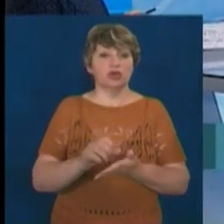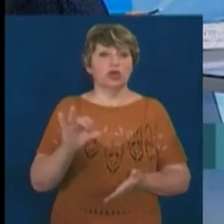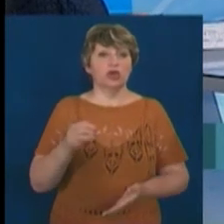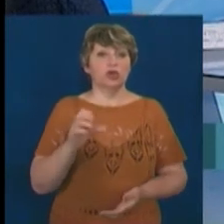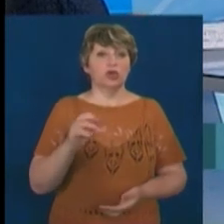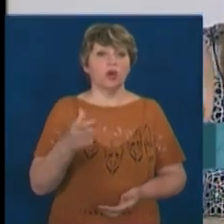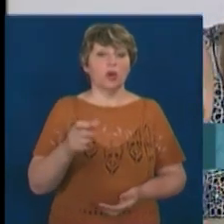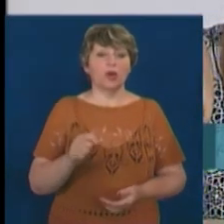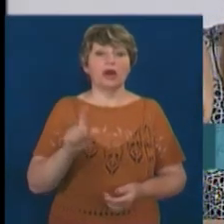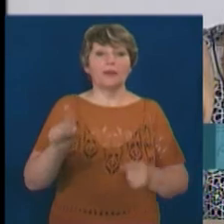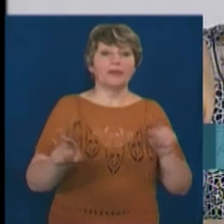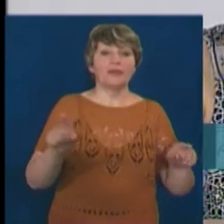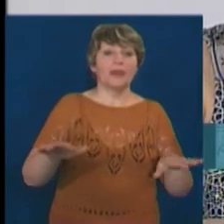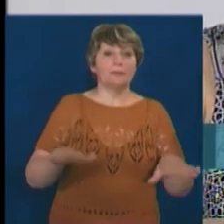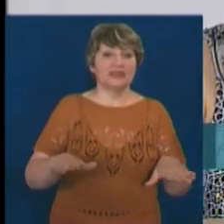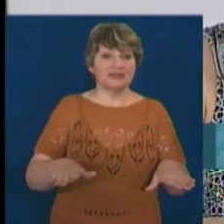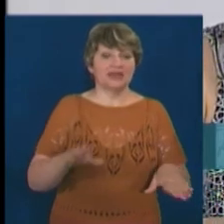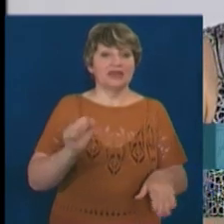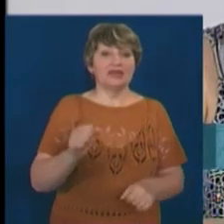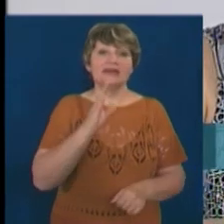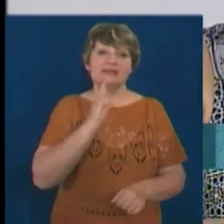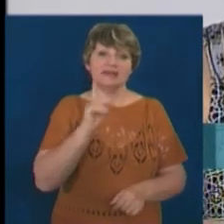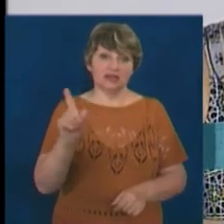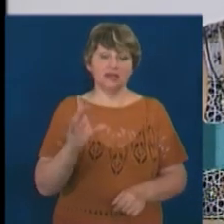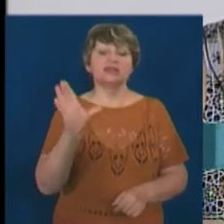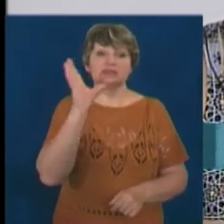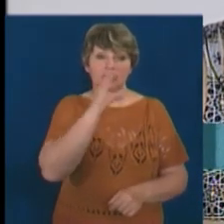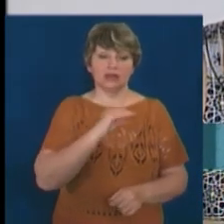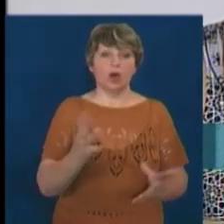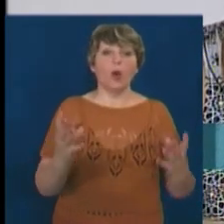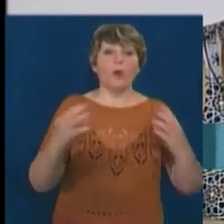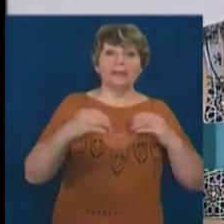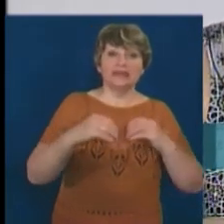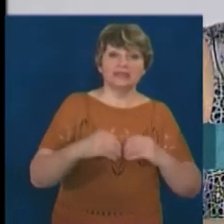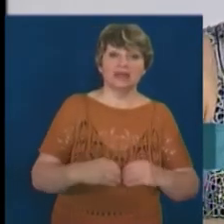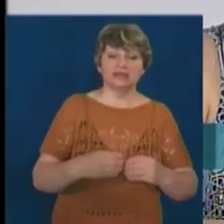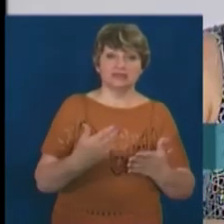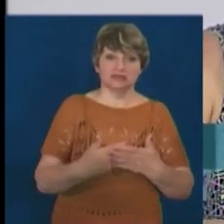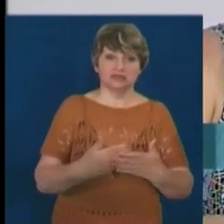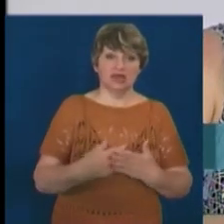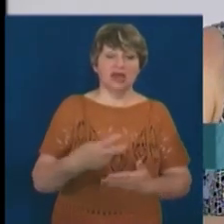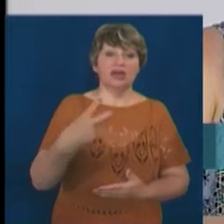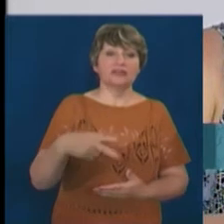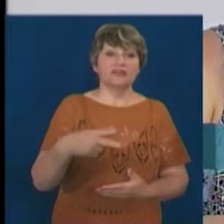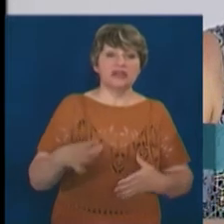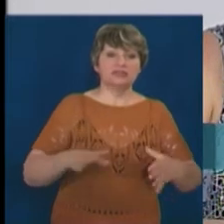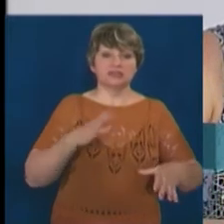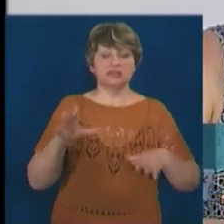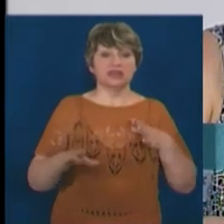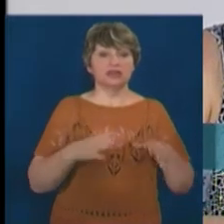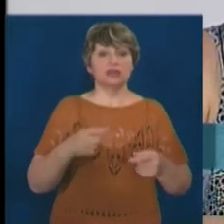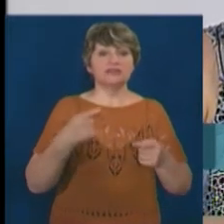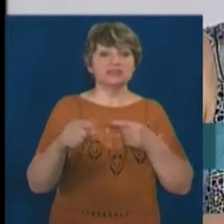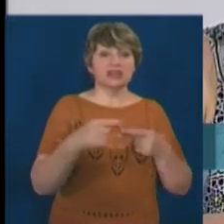декількох галявинах. І Аліна тоді змогла об'єднати, здається, близько 20 тренерів з різних видів